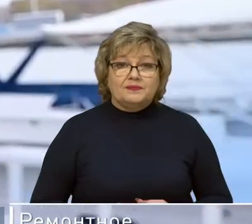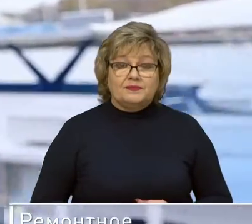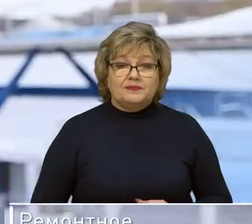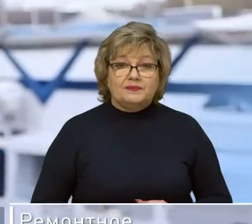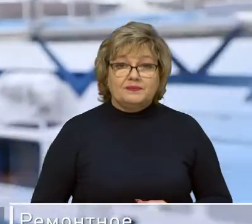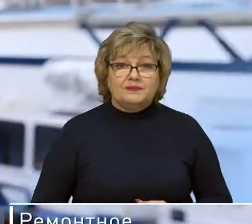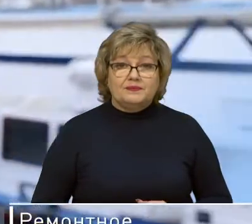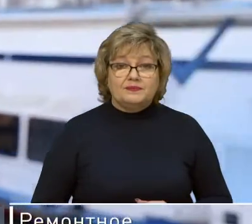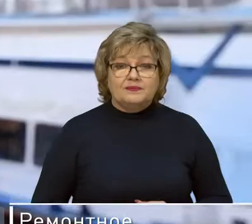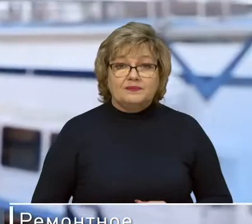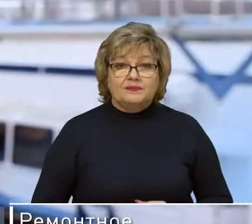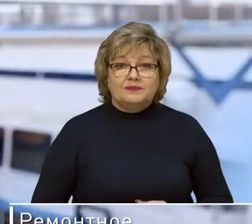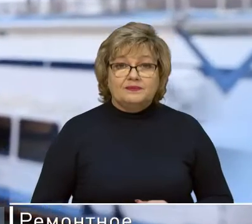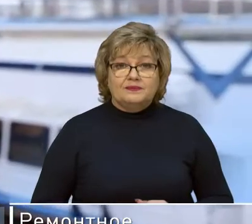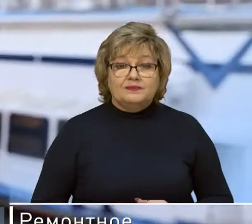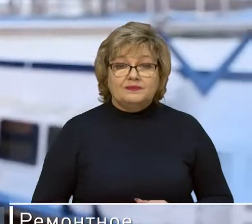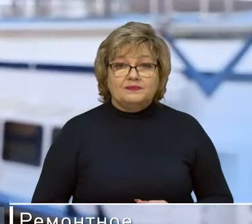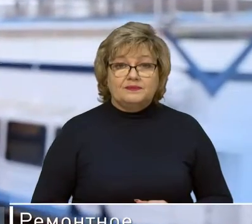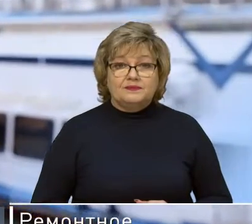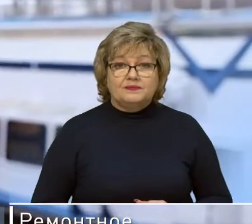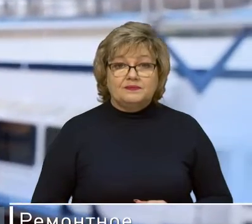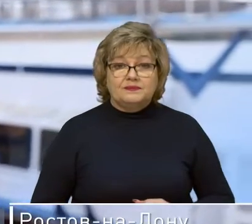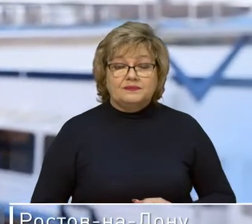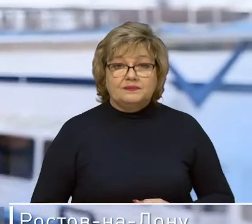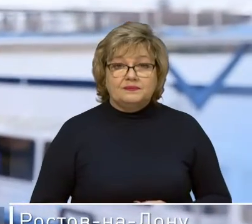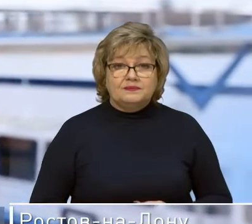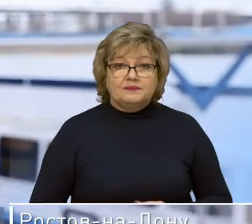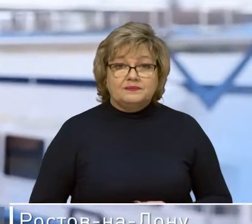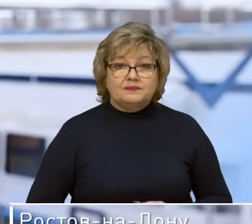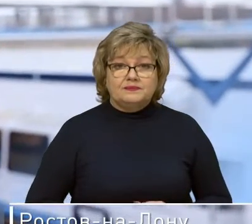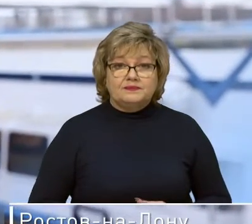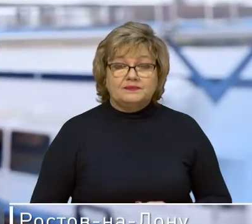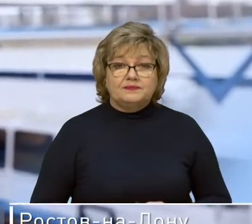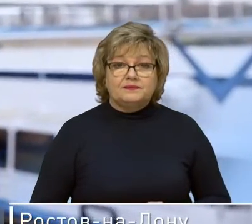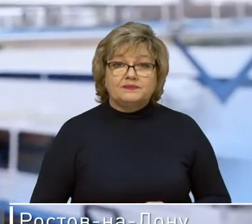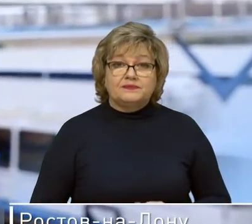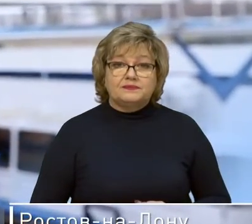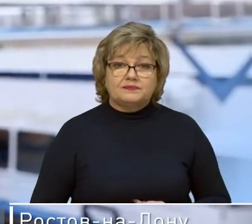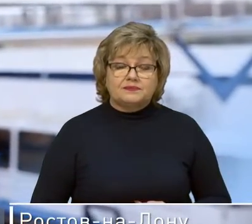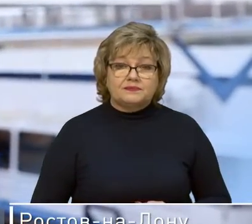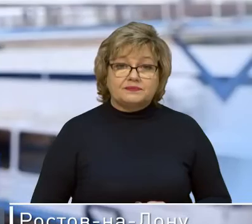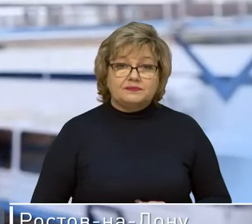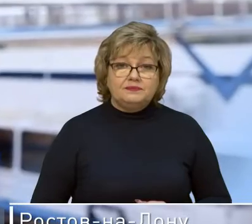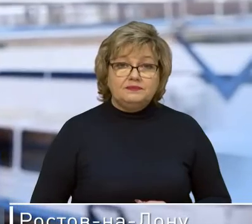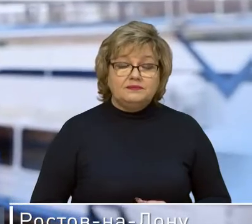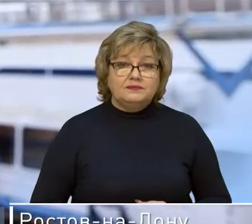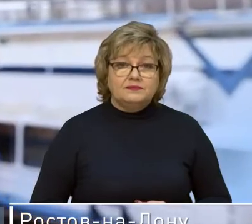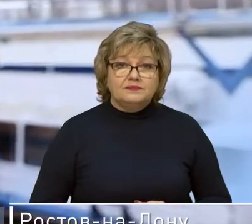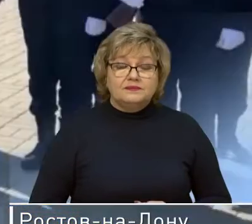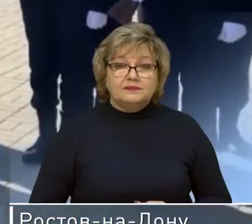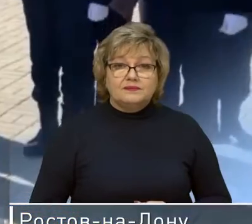защищаем Родину, Россию, за ней в стране мы до конца.